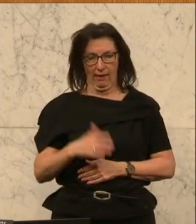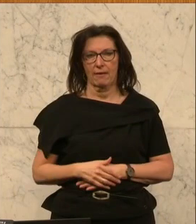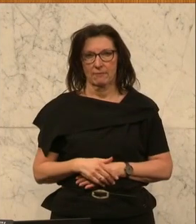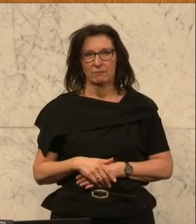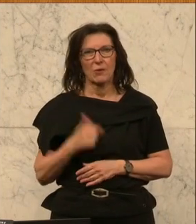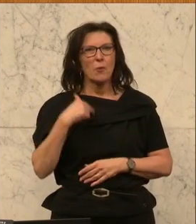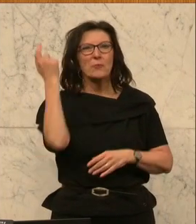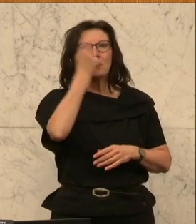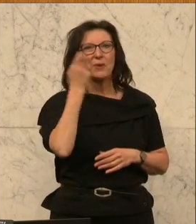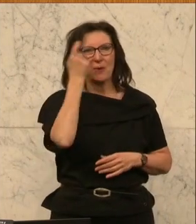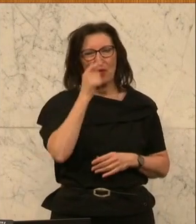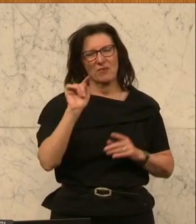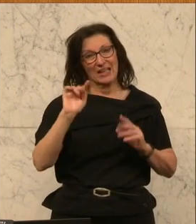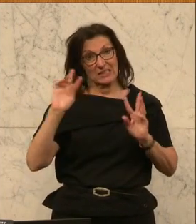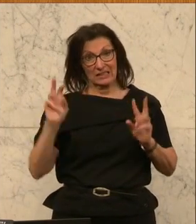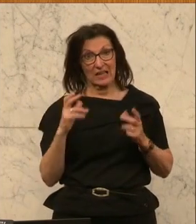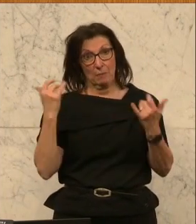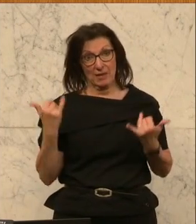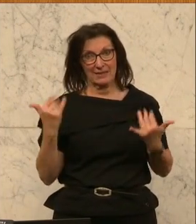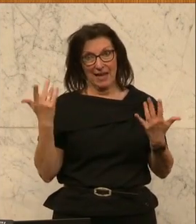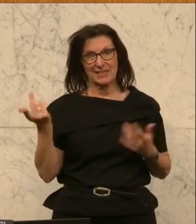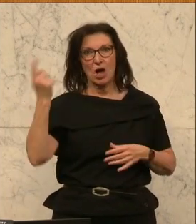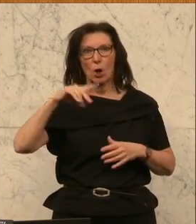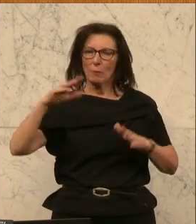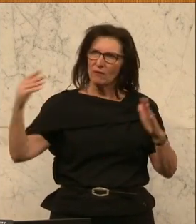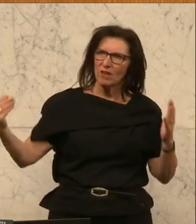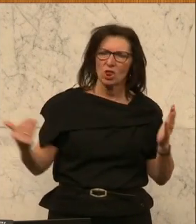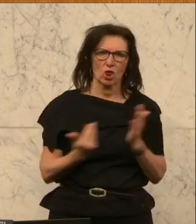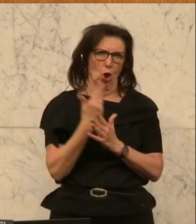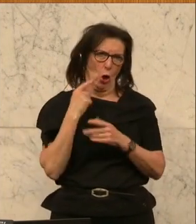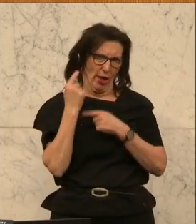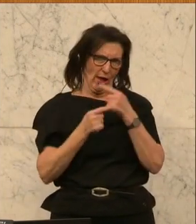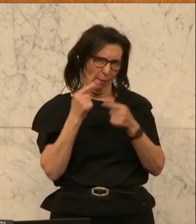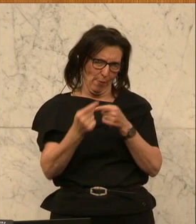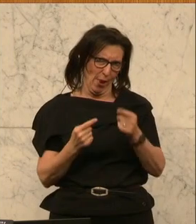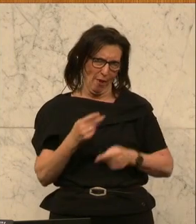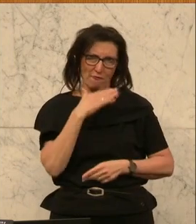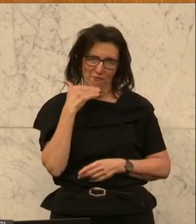ich hoffe, dass in dieser Frage jetzt ein neuer Pragmatismus einkehrt. Vielen Dank.